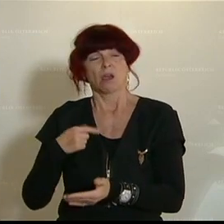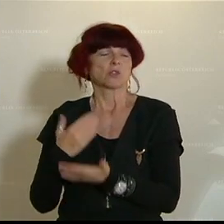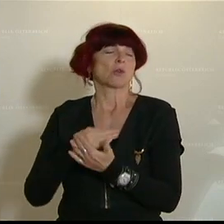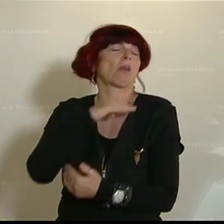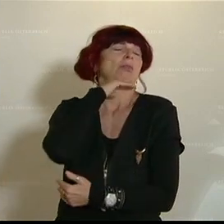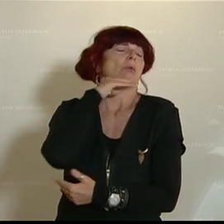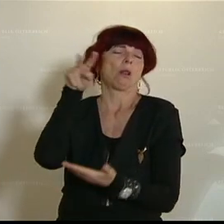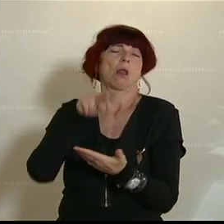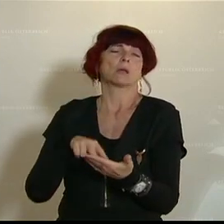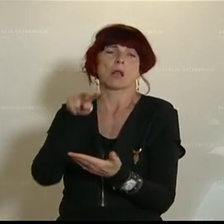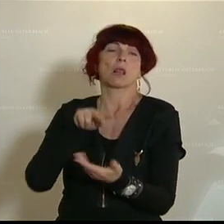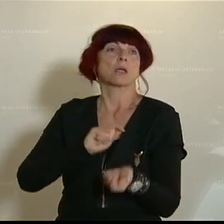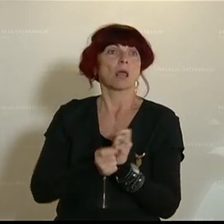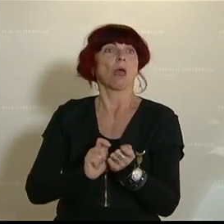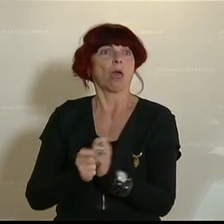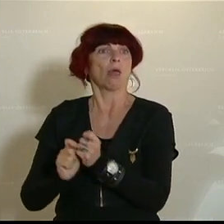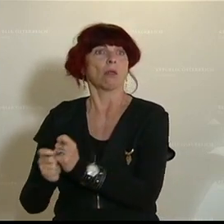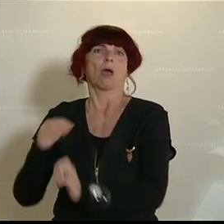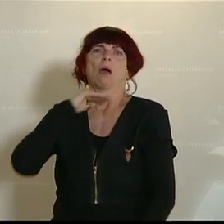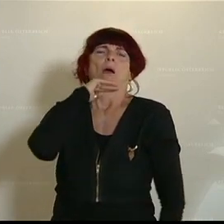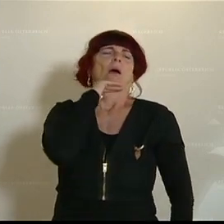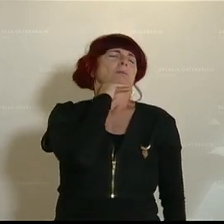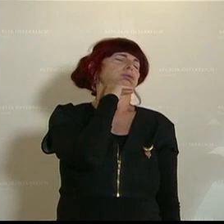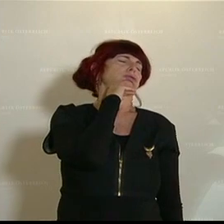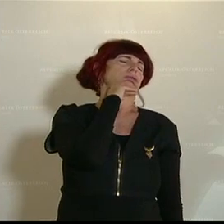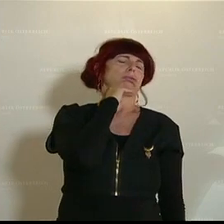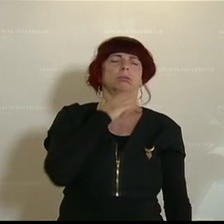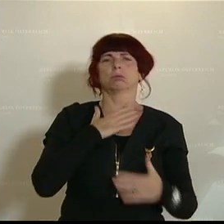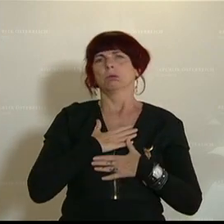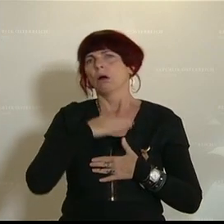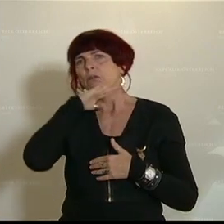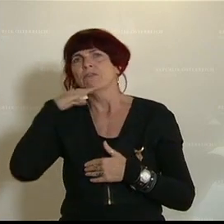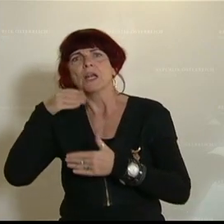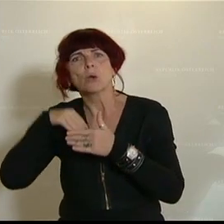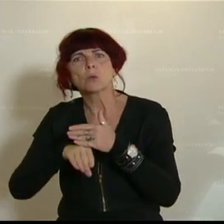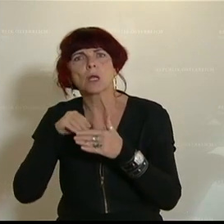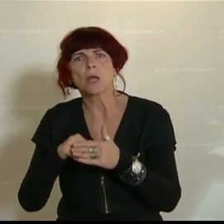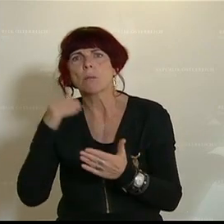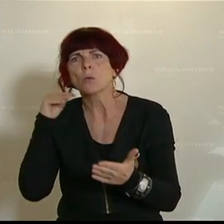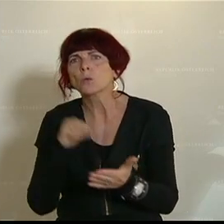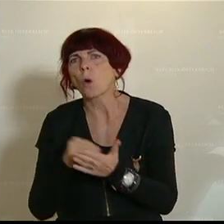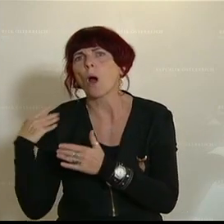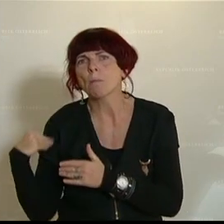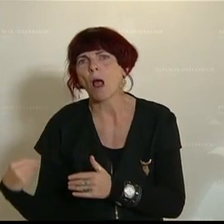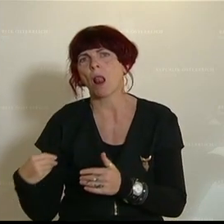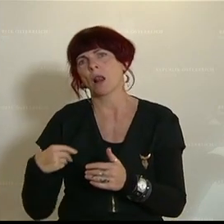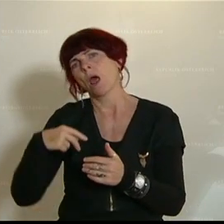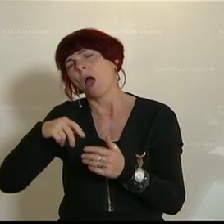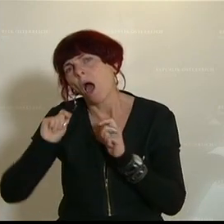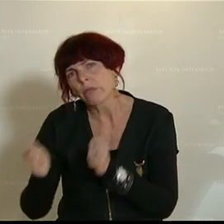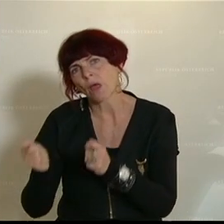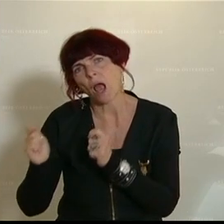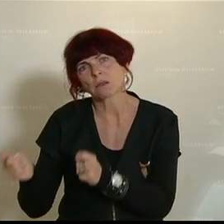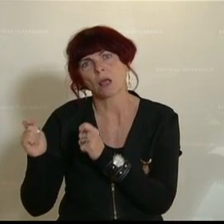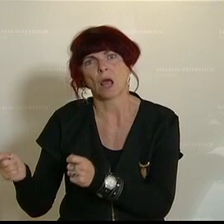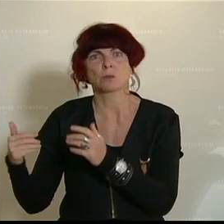denke mir, dass es vielen österreichischen Unternehmen auch schon so geht, dass sie es sich nicht mehr antun wollen, das alles durchzugehen und nochmal Anträge zu